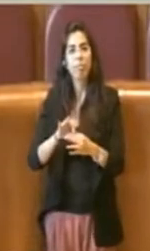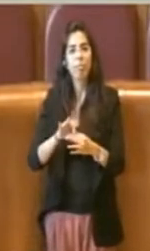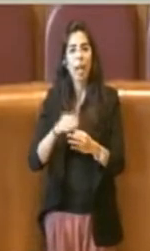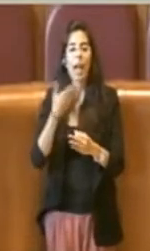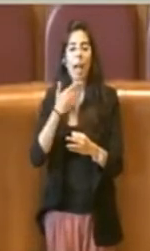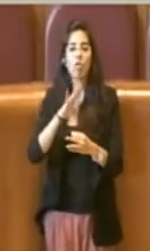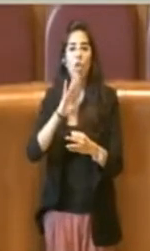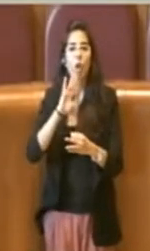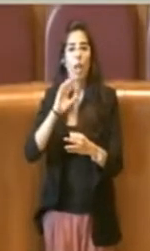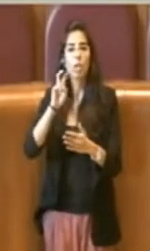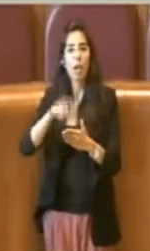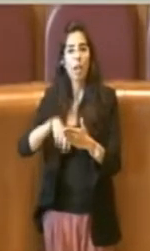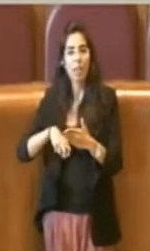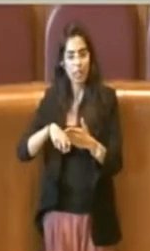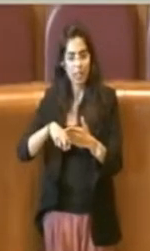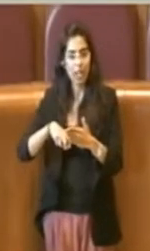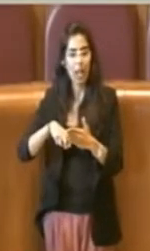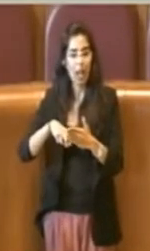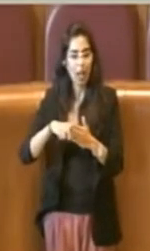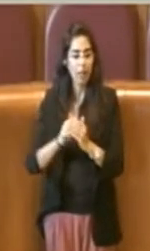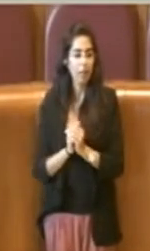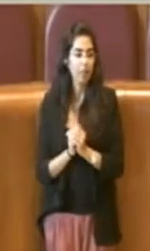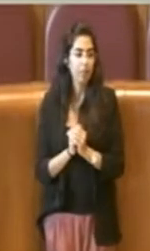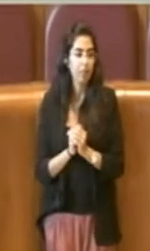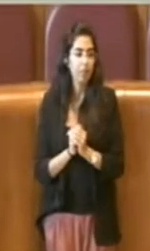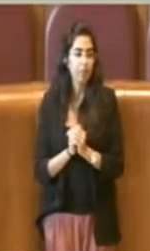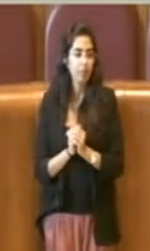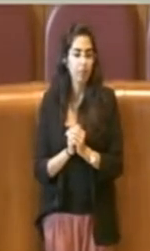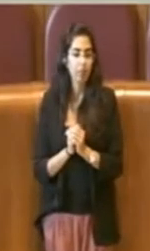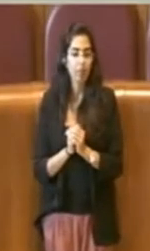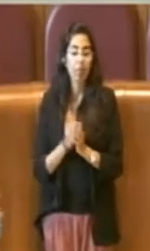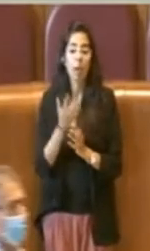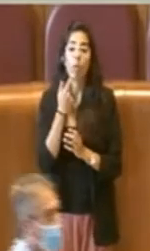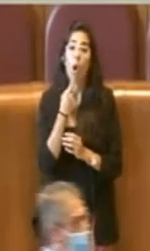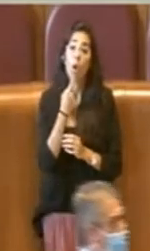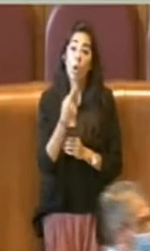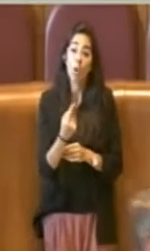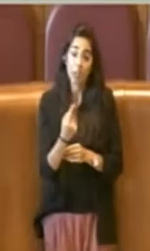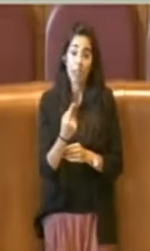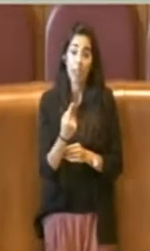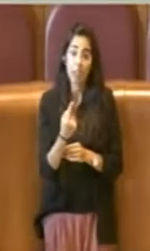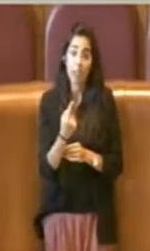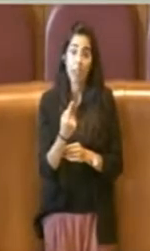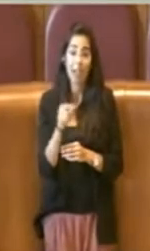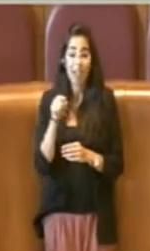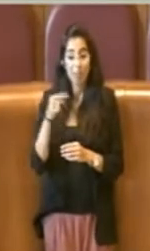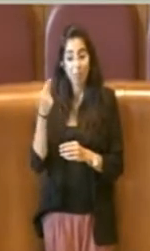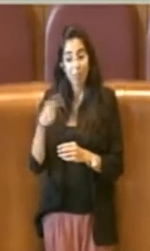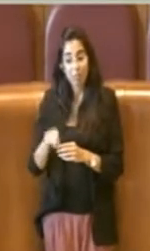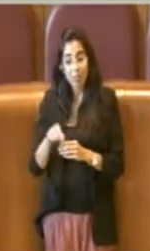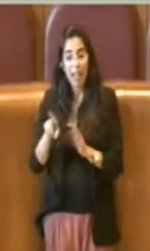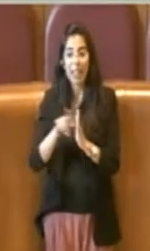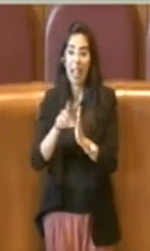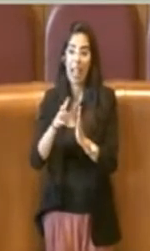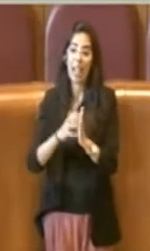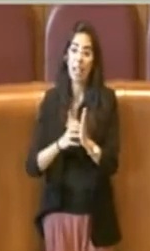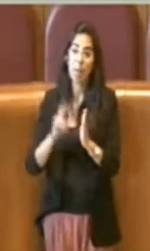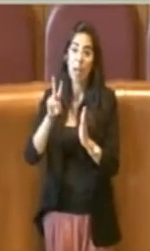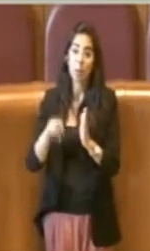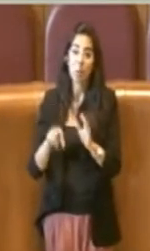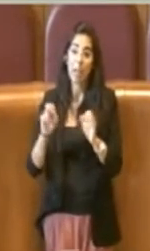fiscale. Ci tengo a dire che la razza con cui quella delibera del 2018